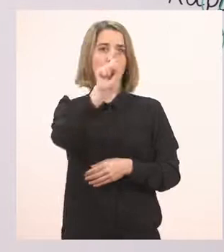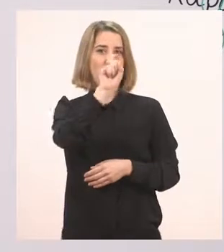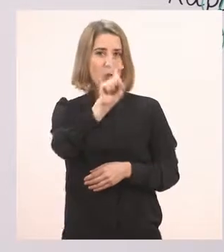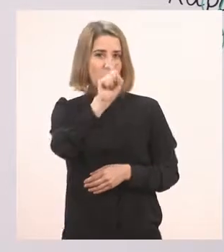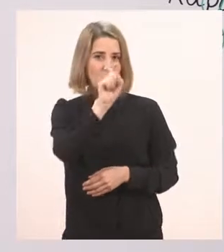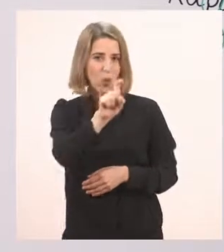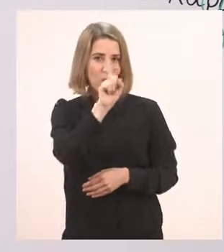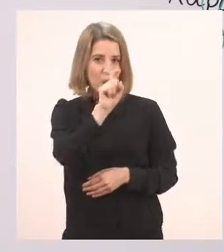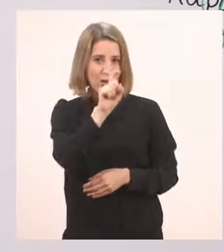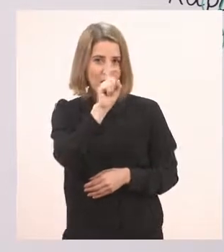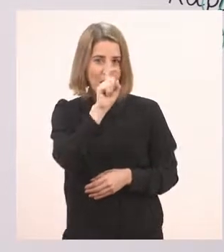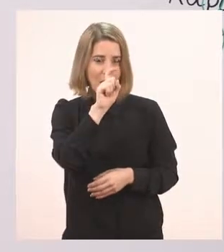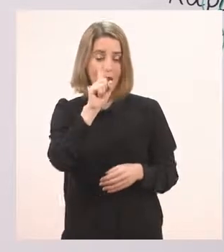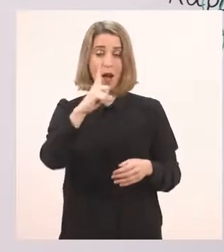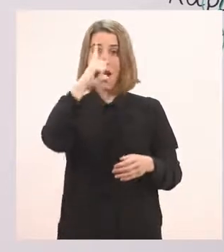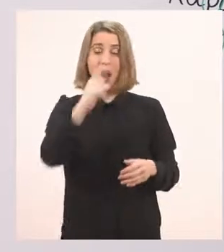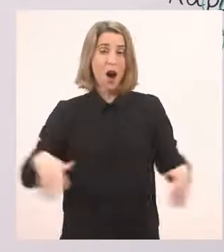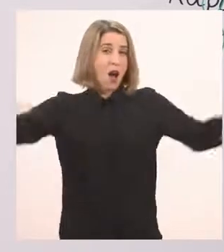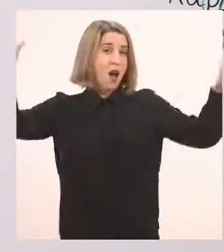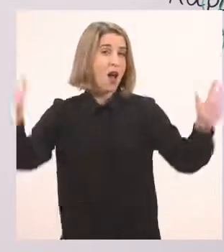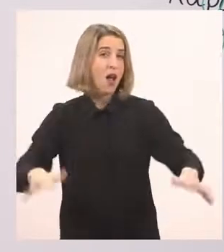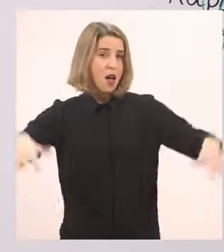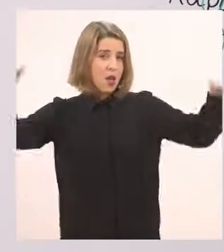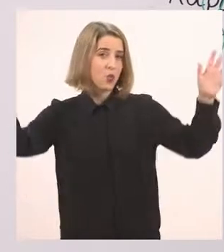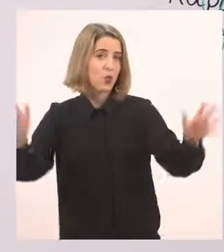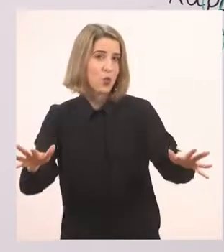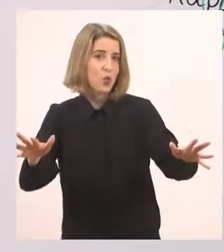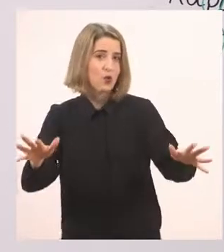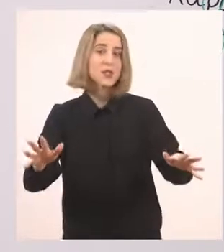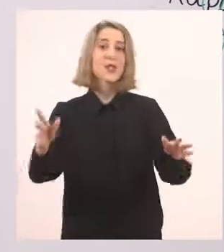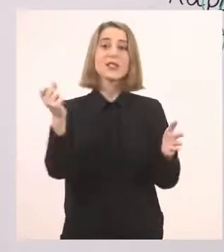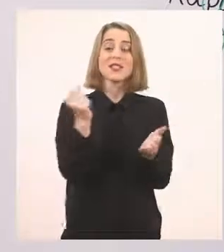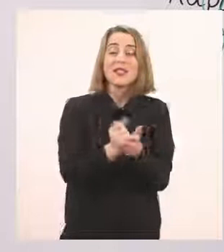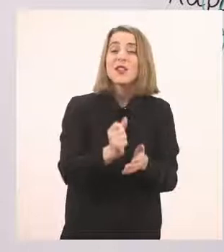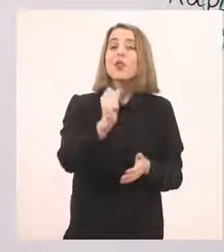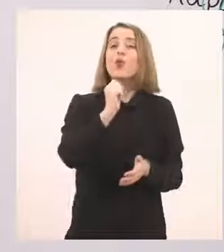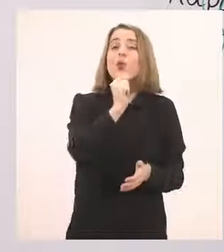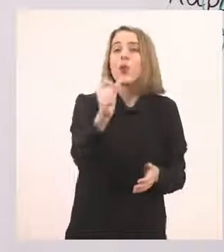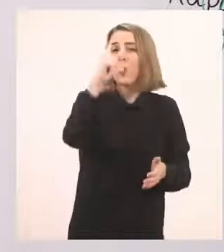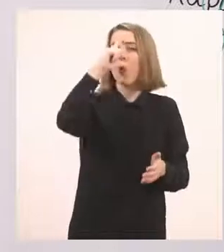αετός και κόρακας.